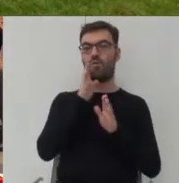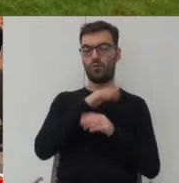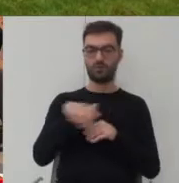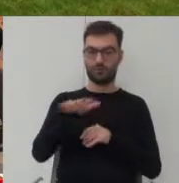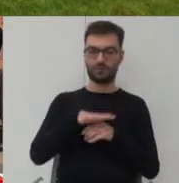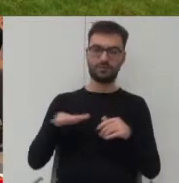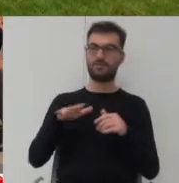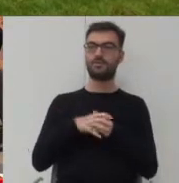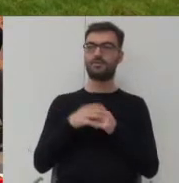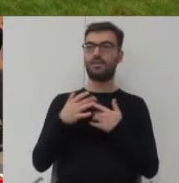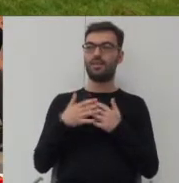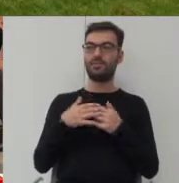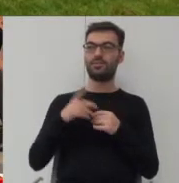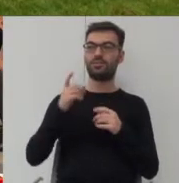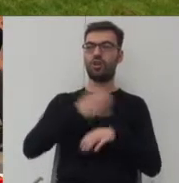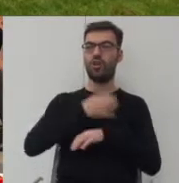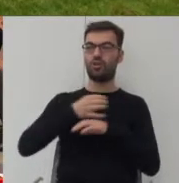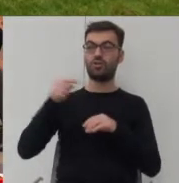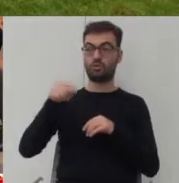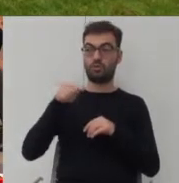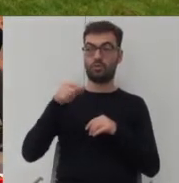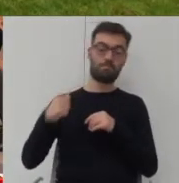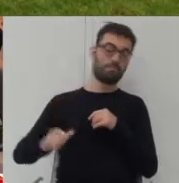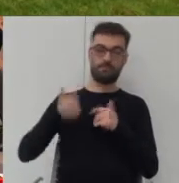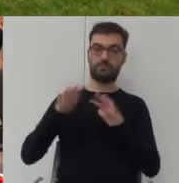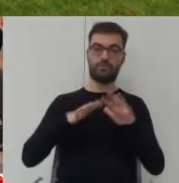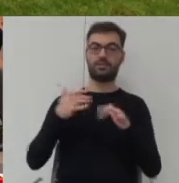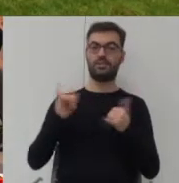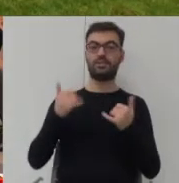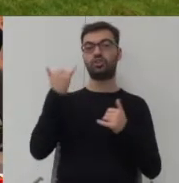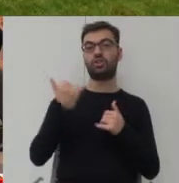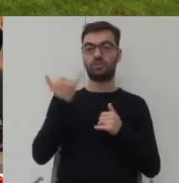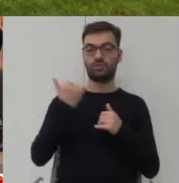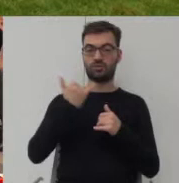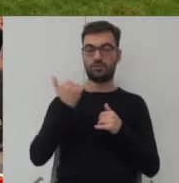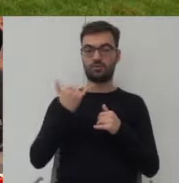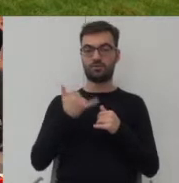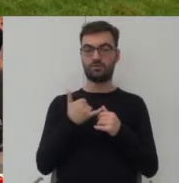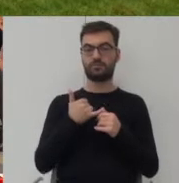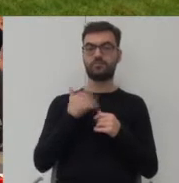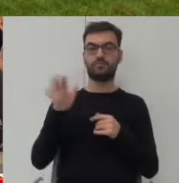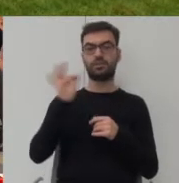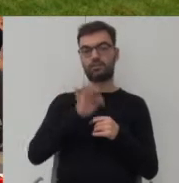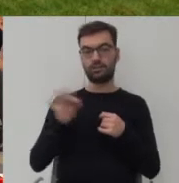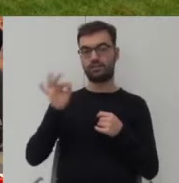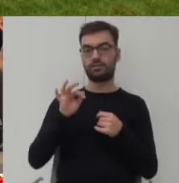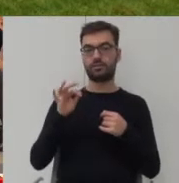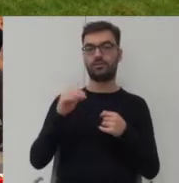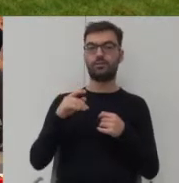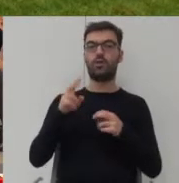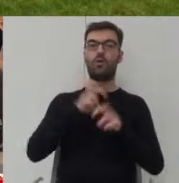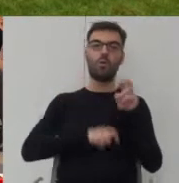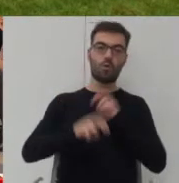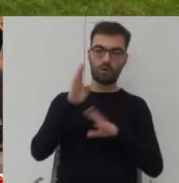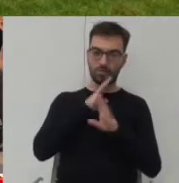teren najbliższego osiedla, to jest pierwsze miejsce, w którym dziecko ma szansę na ruch na świeżym